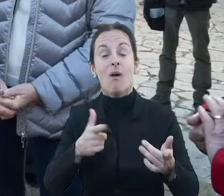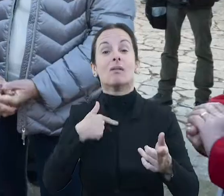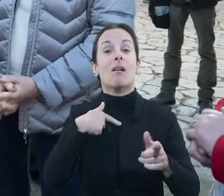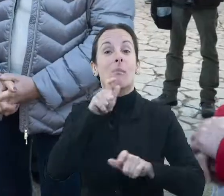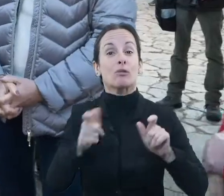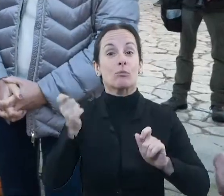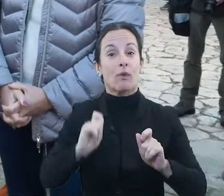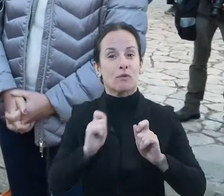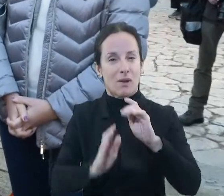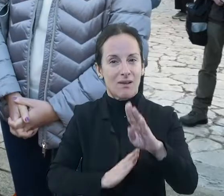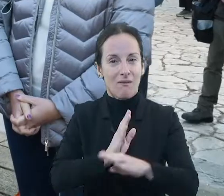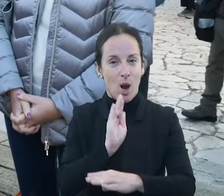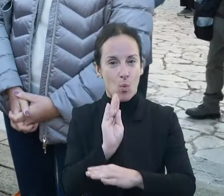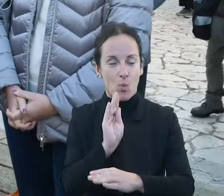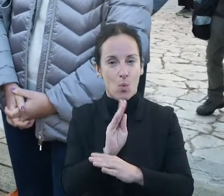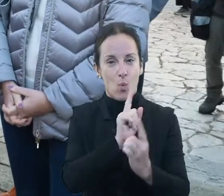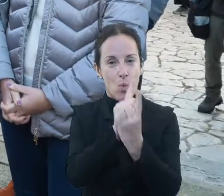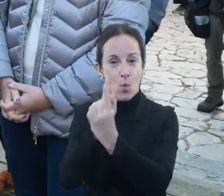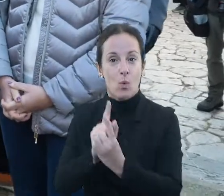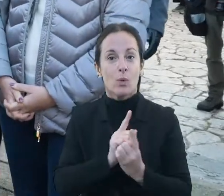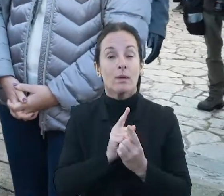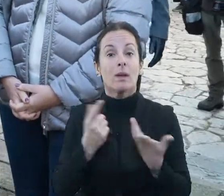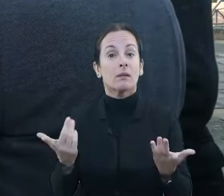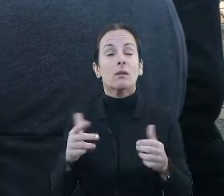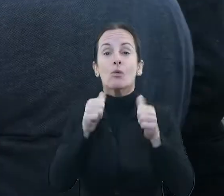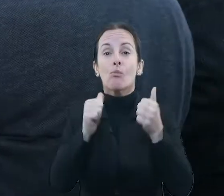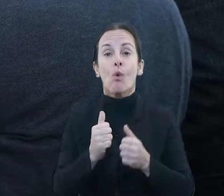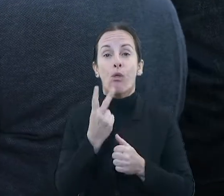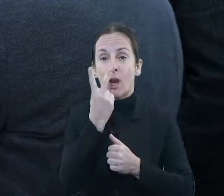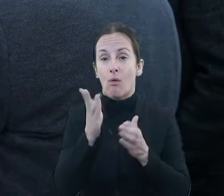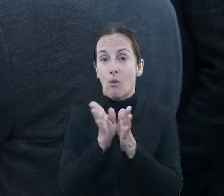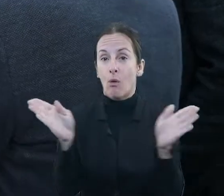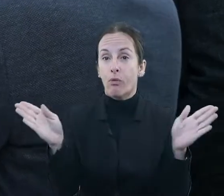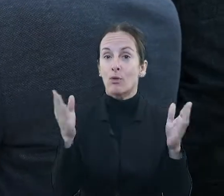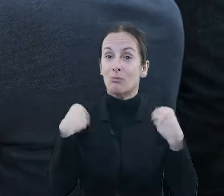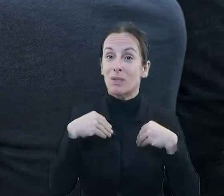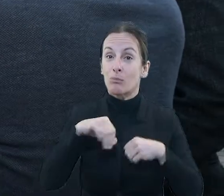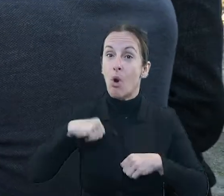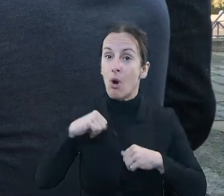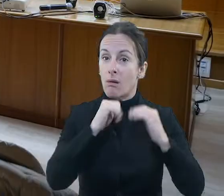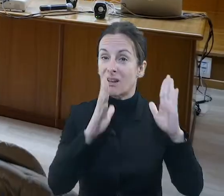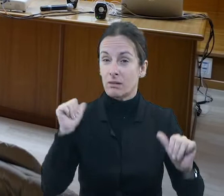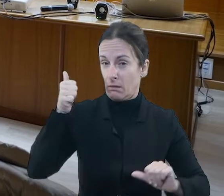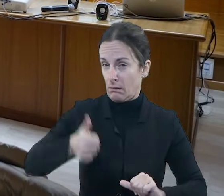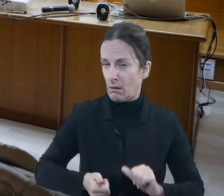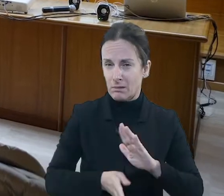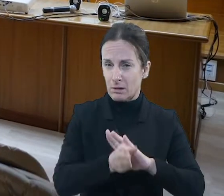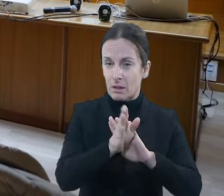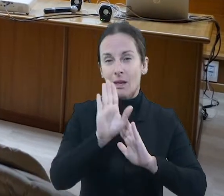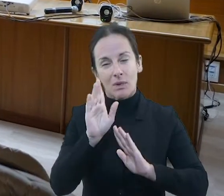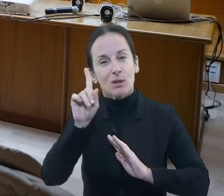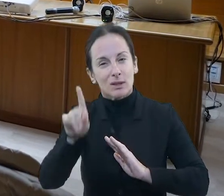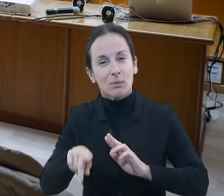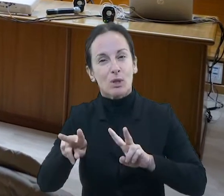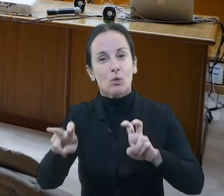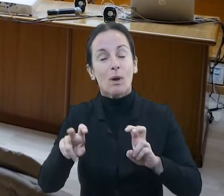conviure, tant és residencial com és l'atenció a domicili, però sí que volem posar en valor que aquest servei que